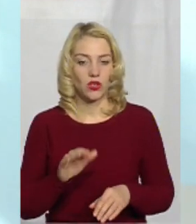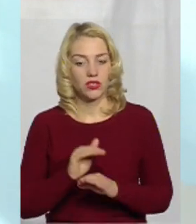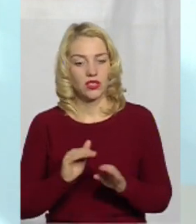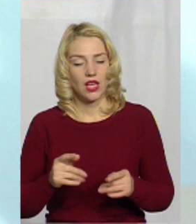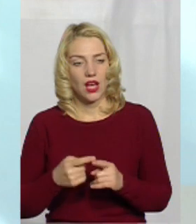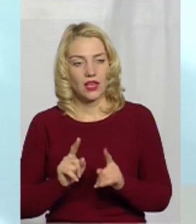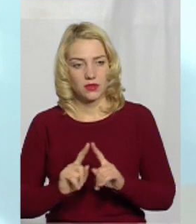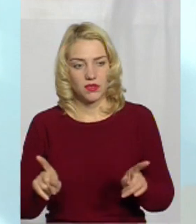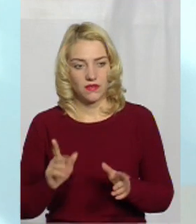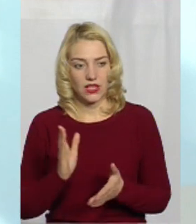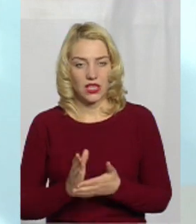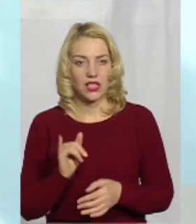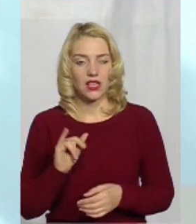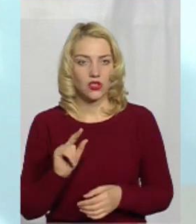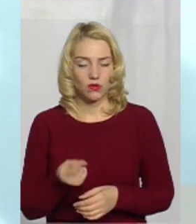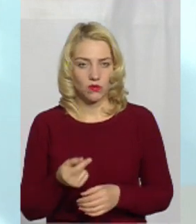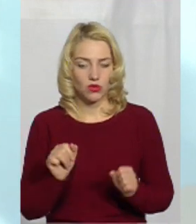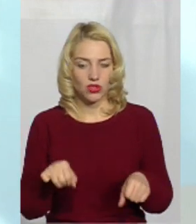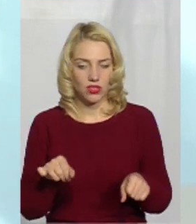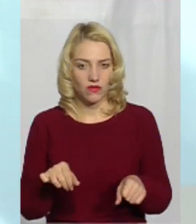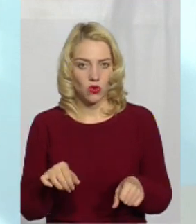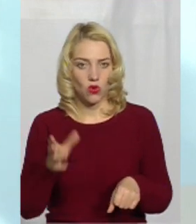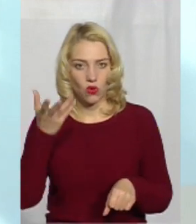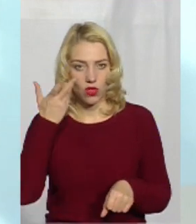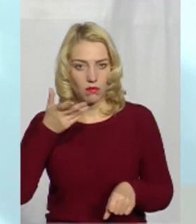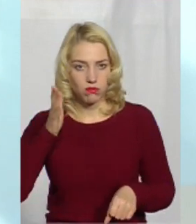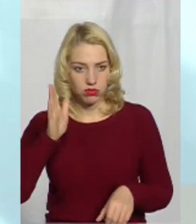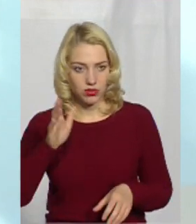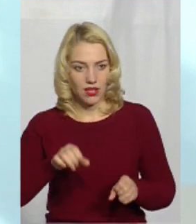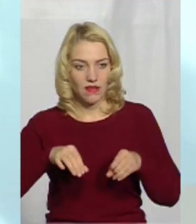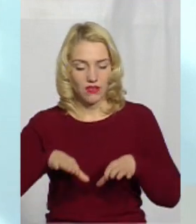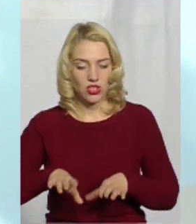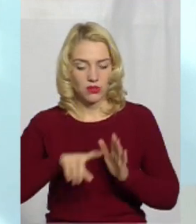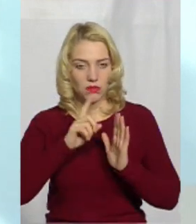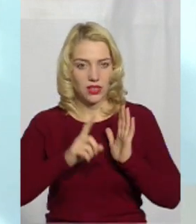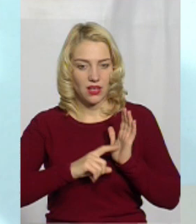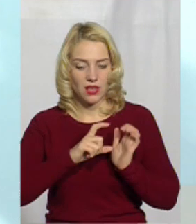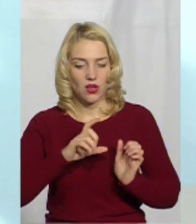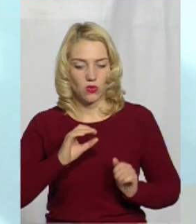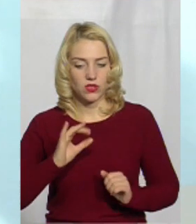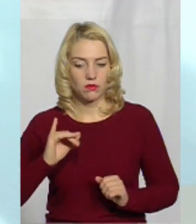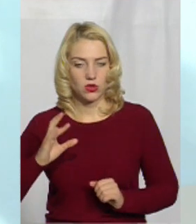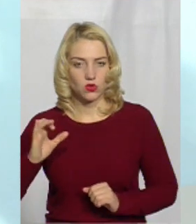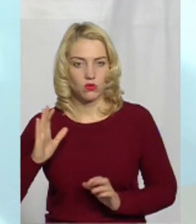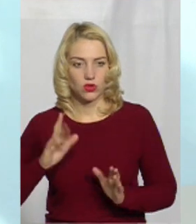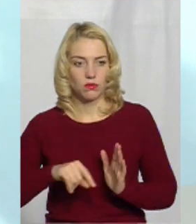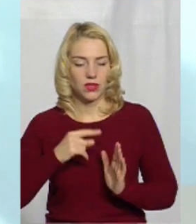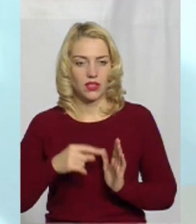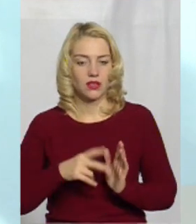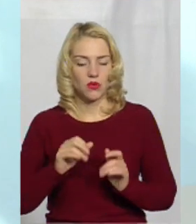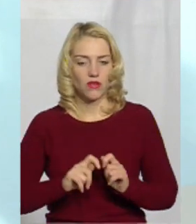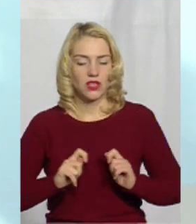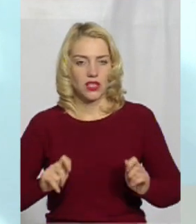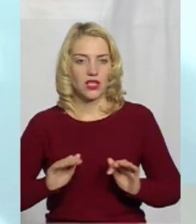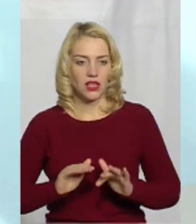Але специфіка є. І, можливо, коли вирішимо питання хоспису, будемо ставити питання чи про відкриття